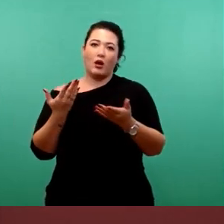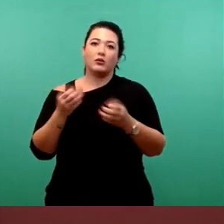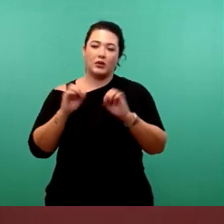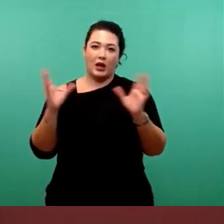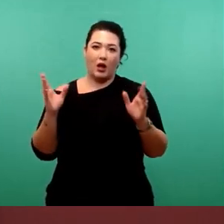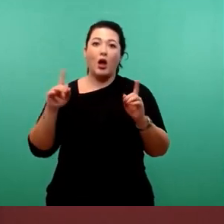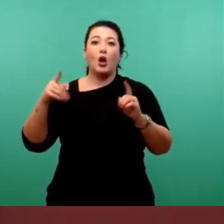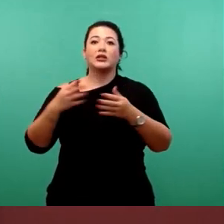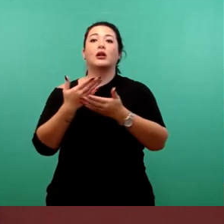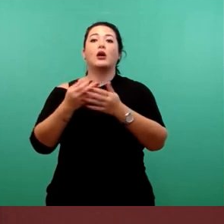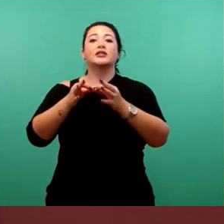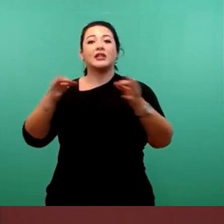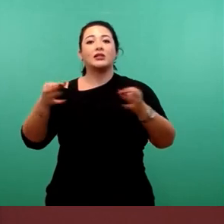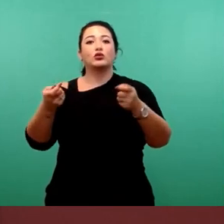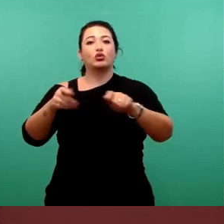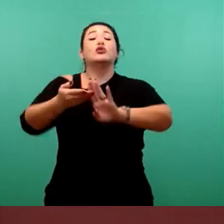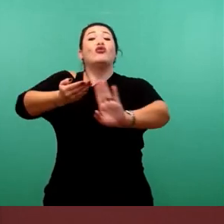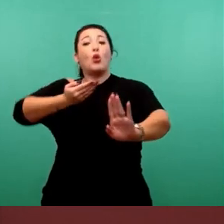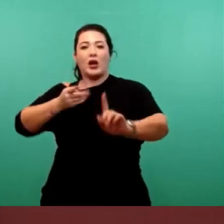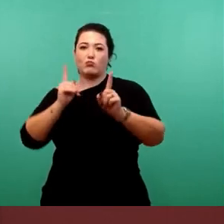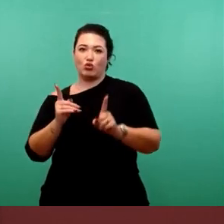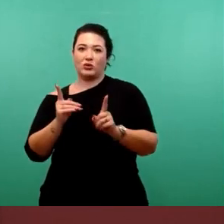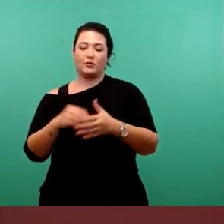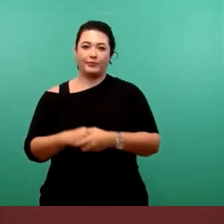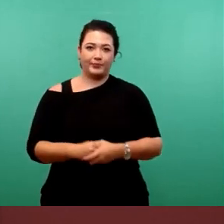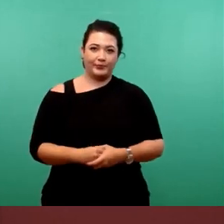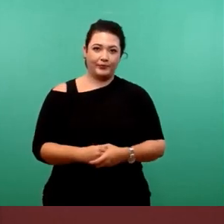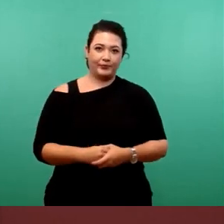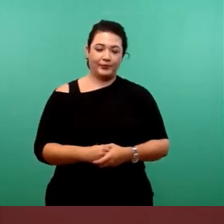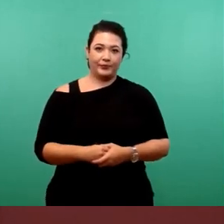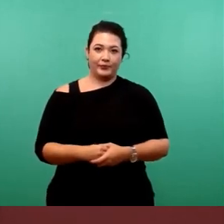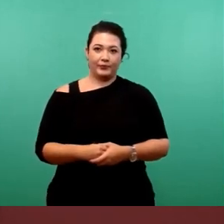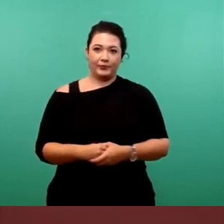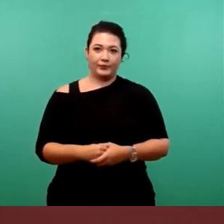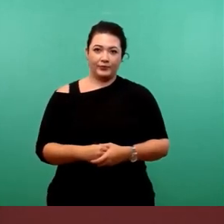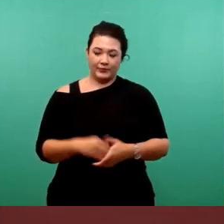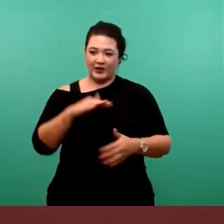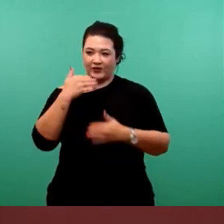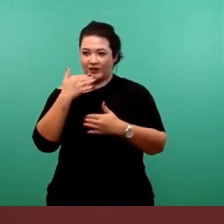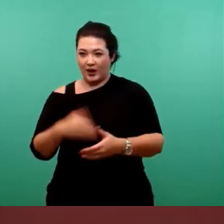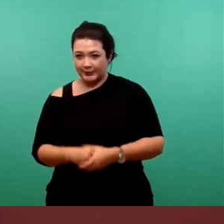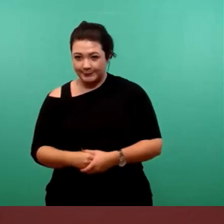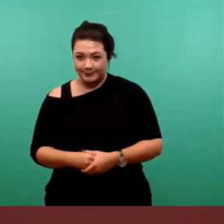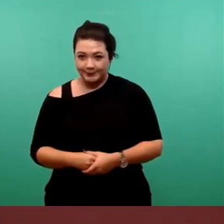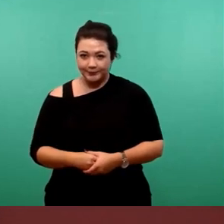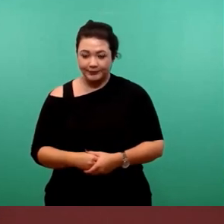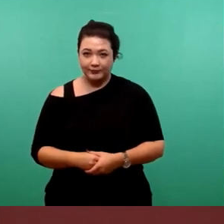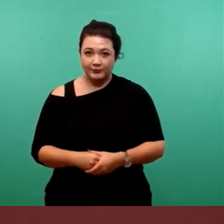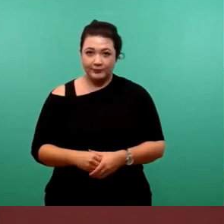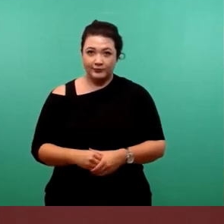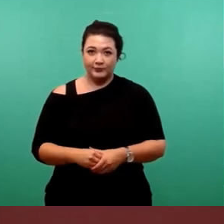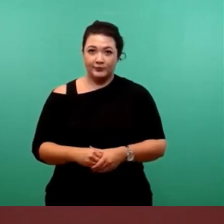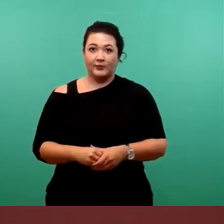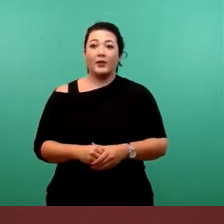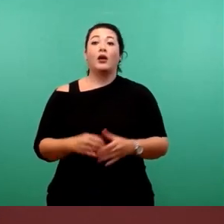Vorhabenbeziehungsbebauungsplans erforderlich ist. Vielen Dank. Wenn ich jetzt noch mal ans dritte Semester